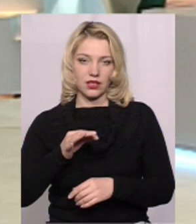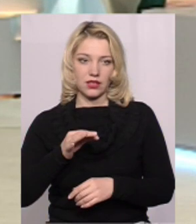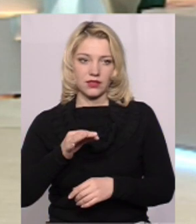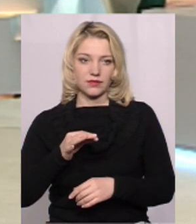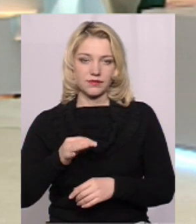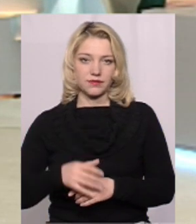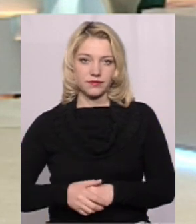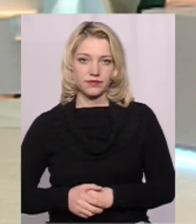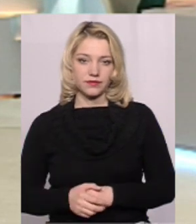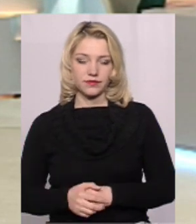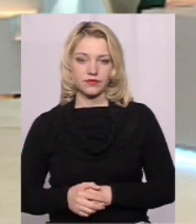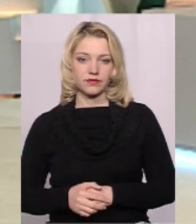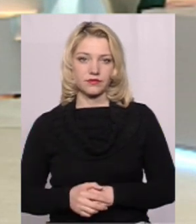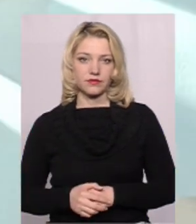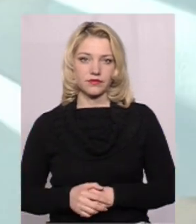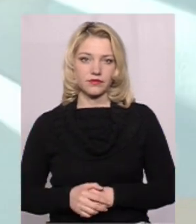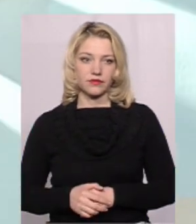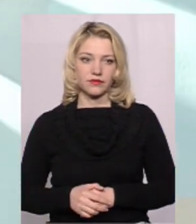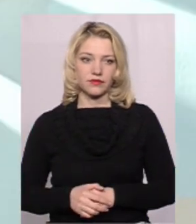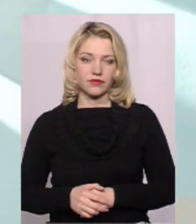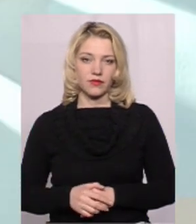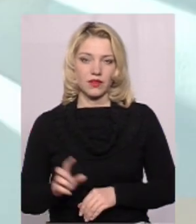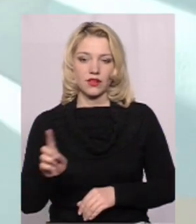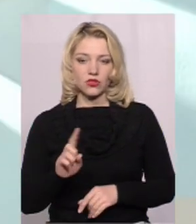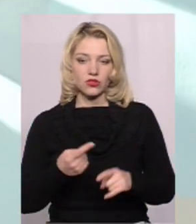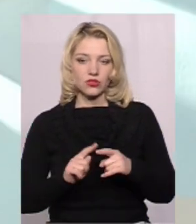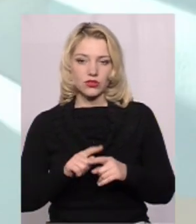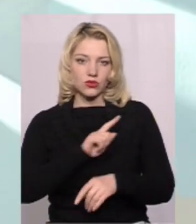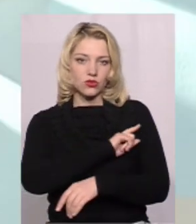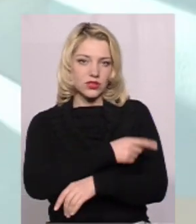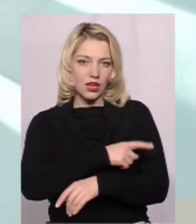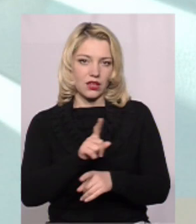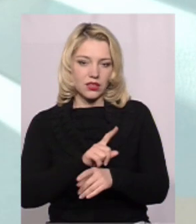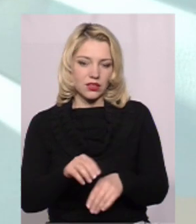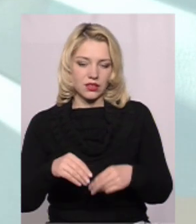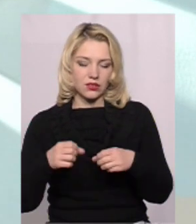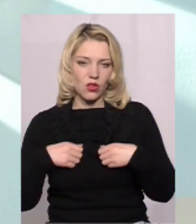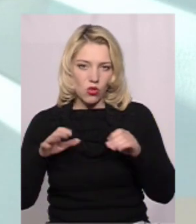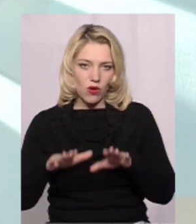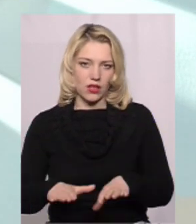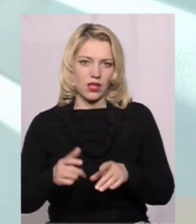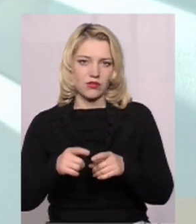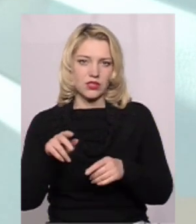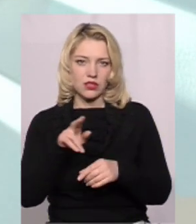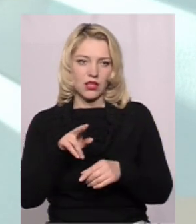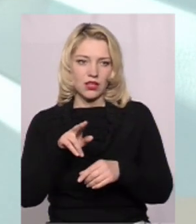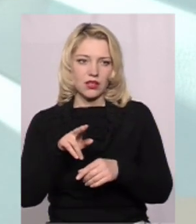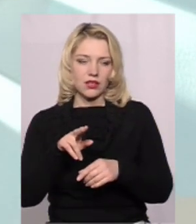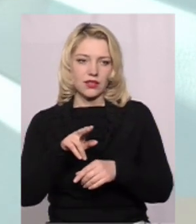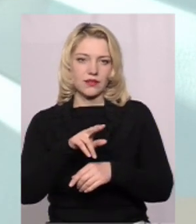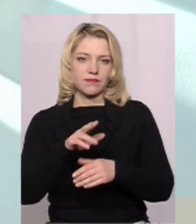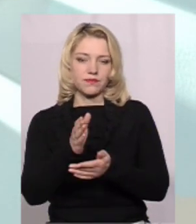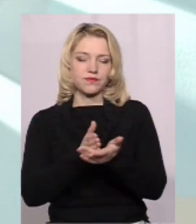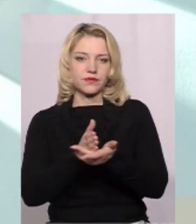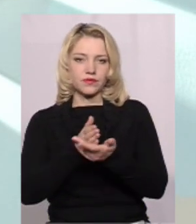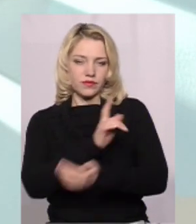певній частині сказати, що ті зусилля, які докладаються як спеціалістами державної ветеринарної медицини,